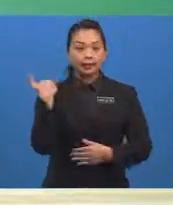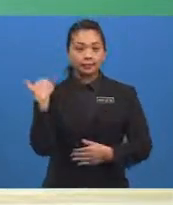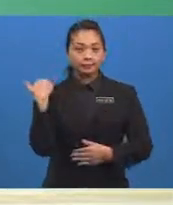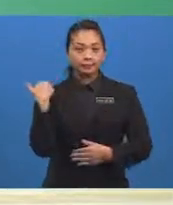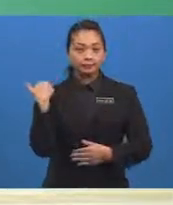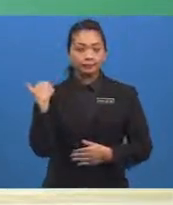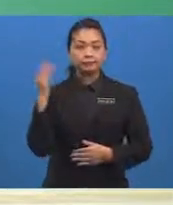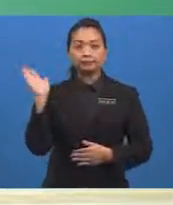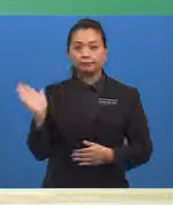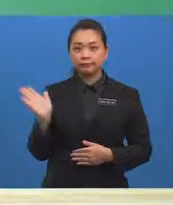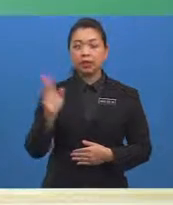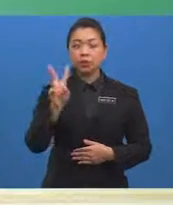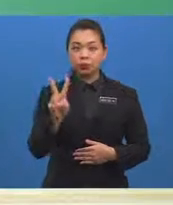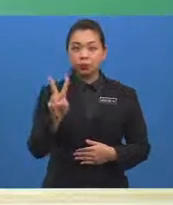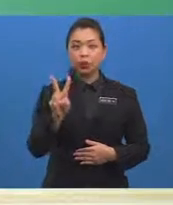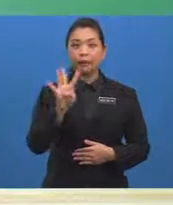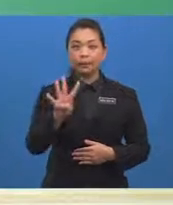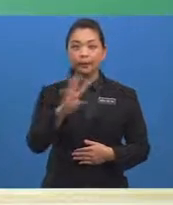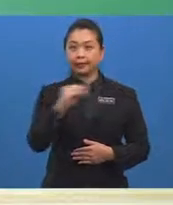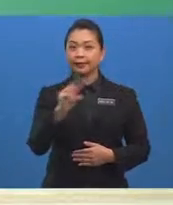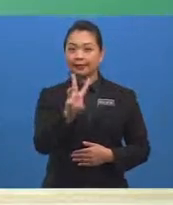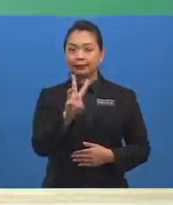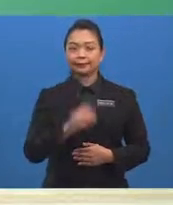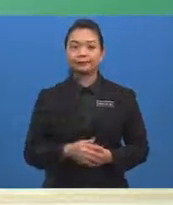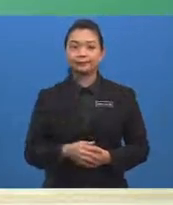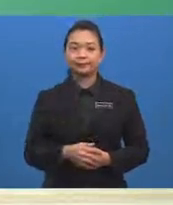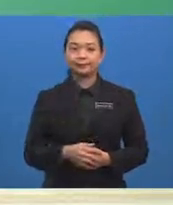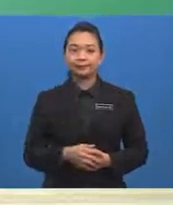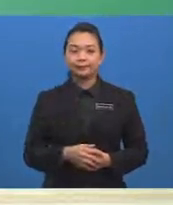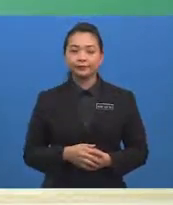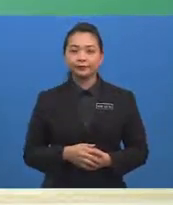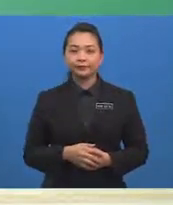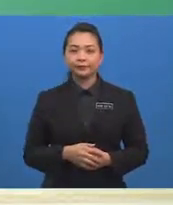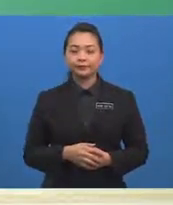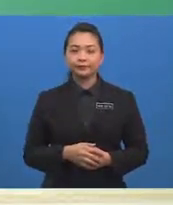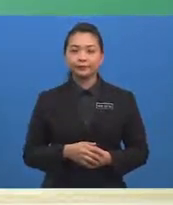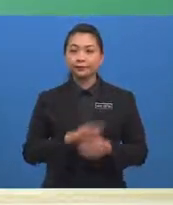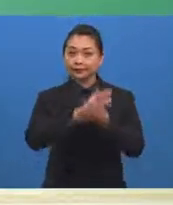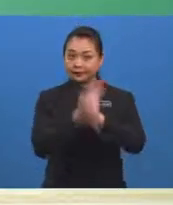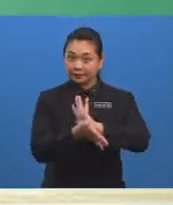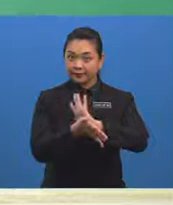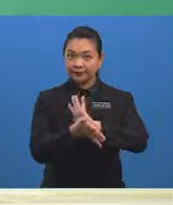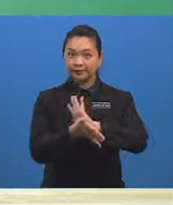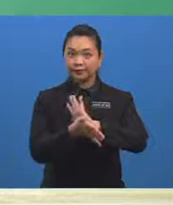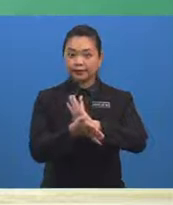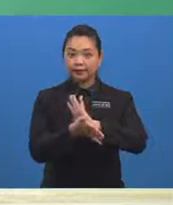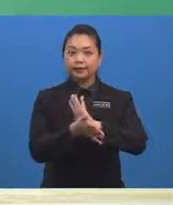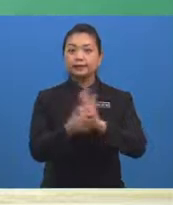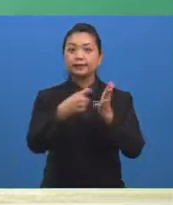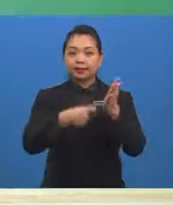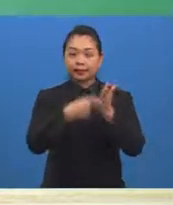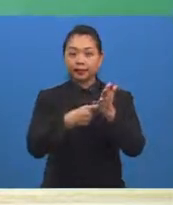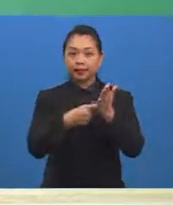2, 4 dan 6. Oleh itu, nilai Kebarang Kalian